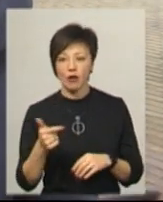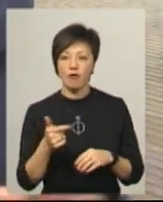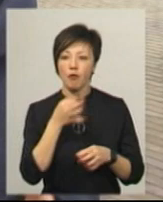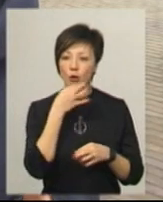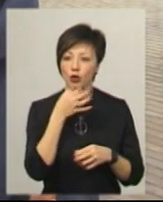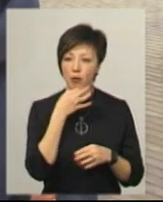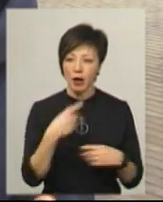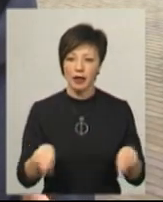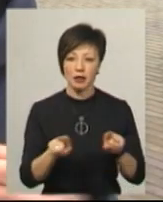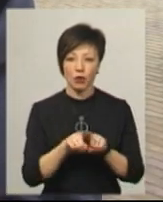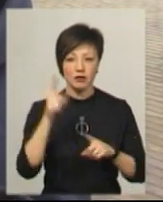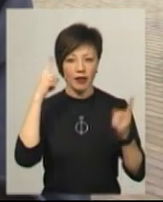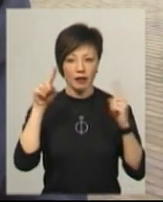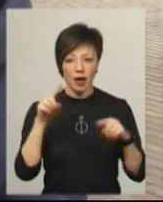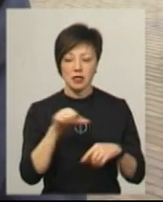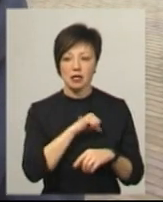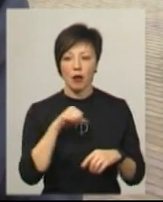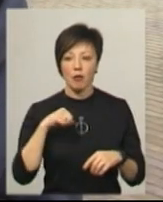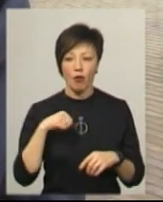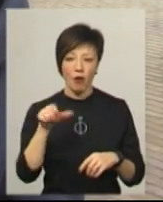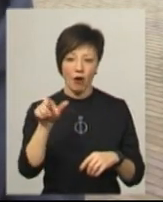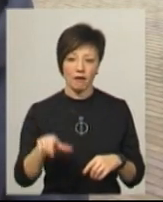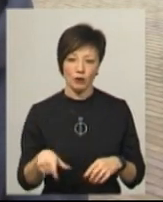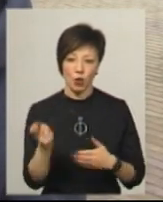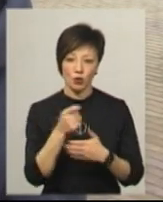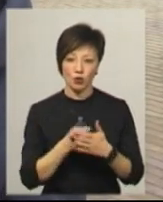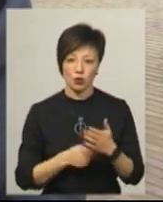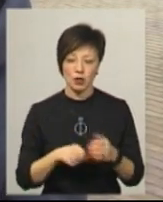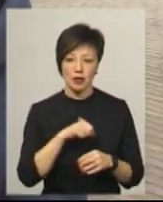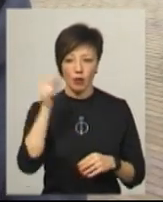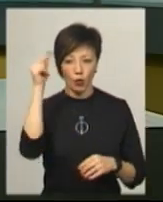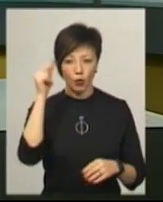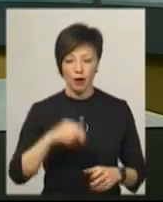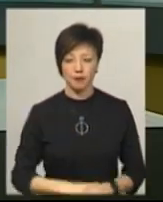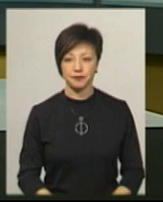вподобань, а також фантазій самого автора, оцього художника-самоука.